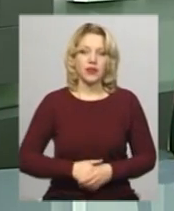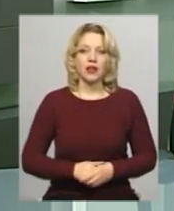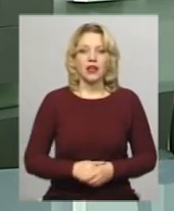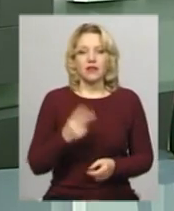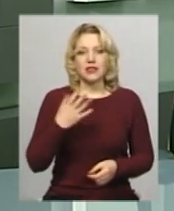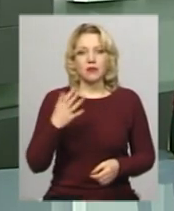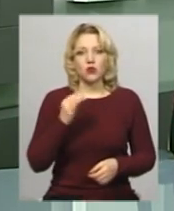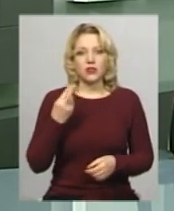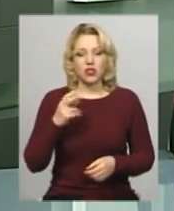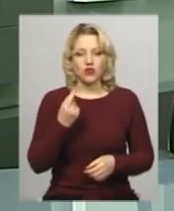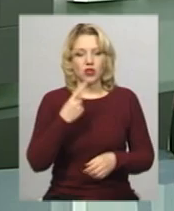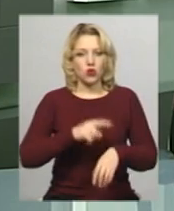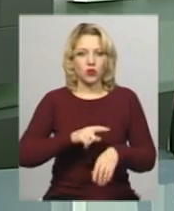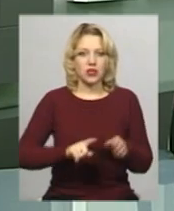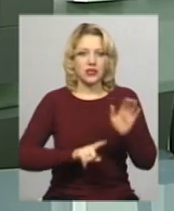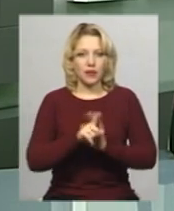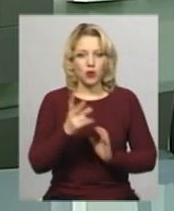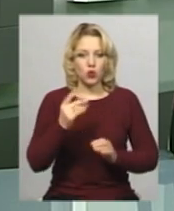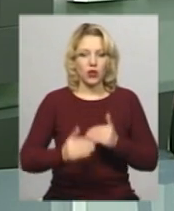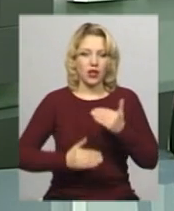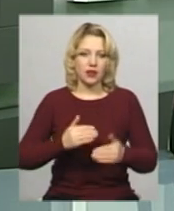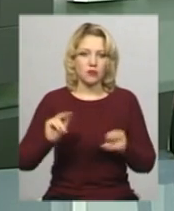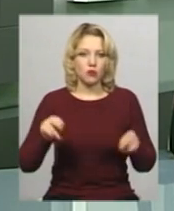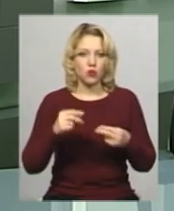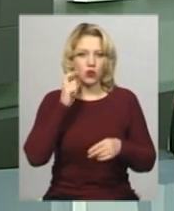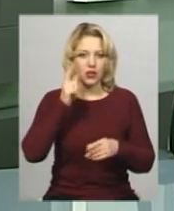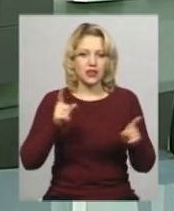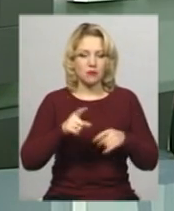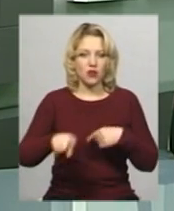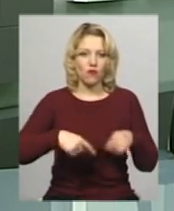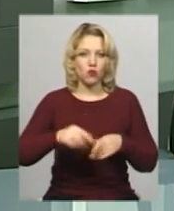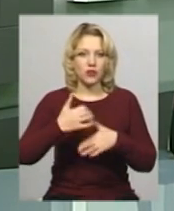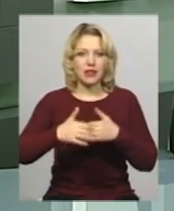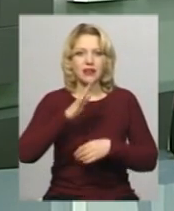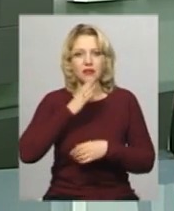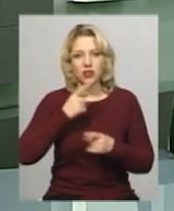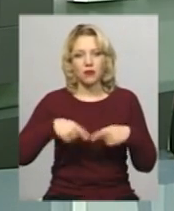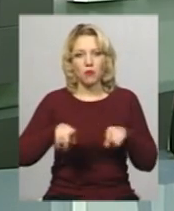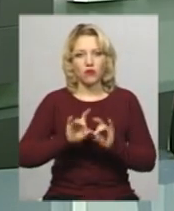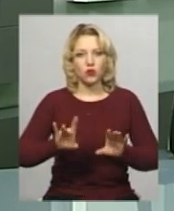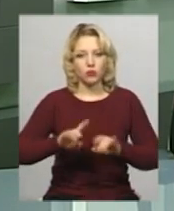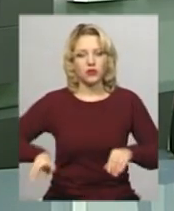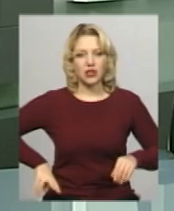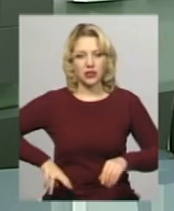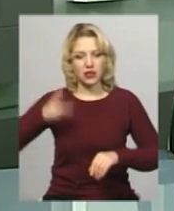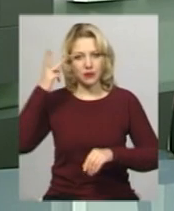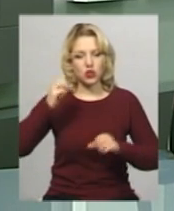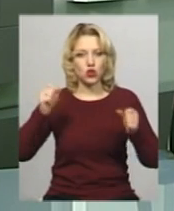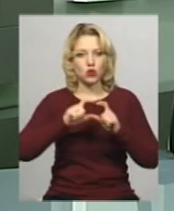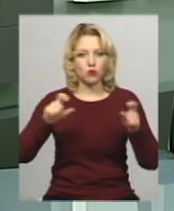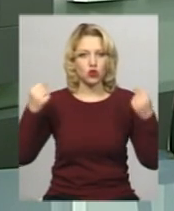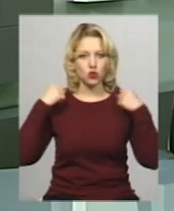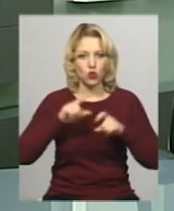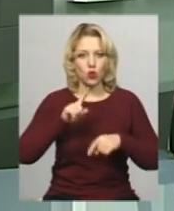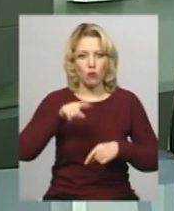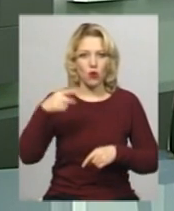14-й годині стартує другий етап Чемпіонату України з мініфутболу серед дівчат. Про це повідомив директор Хмельницької дитячо-юнацької спортивної школи